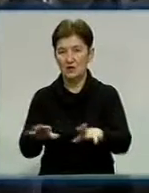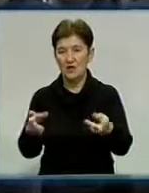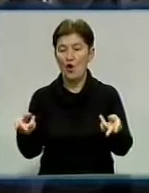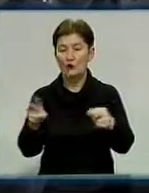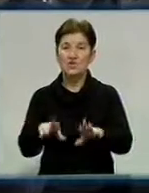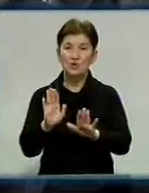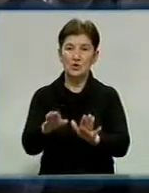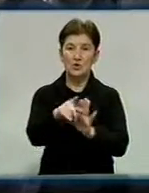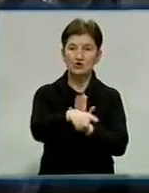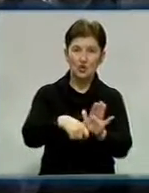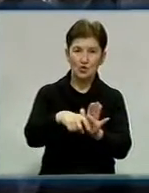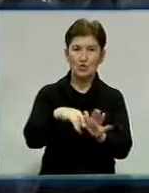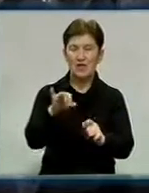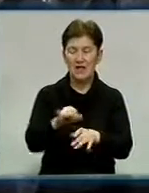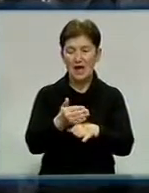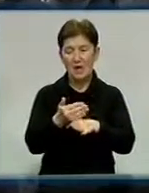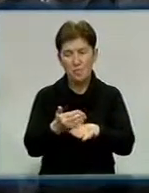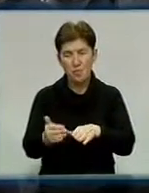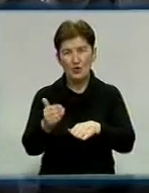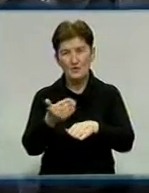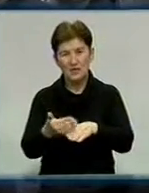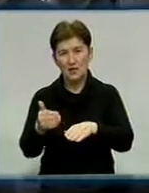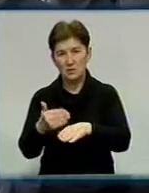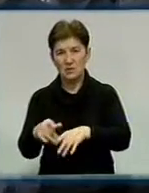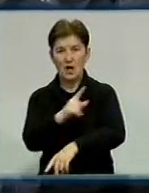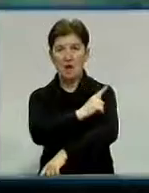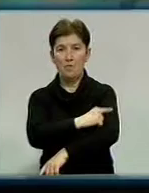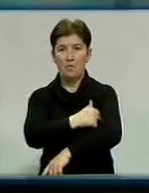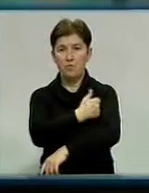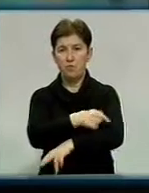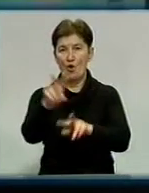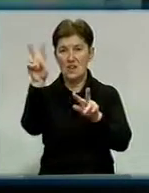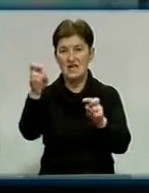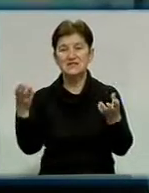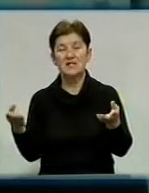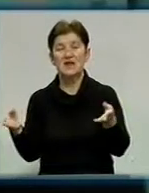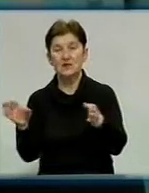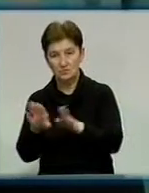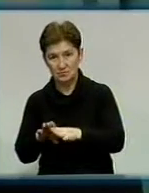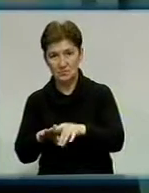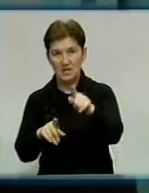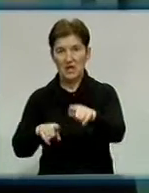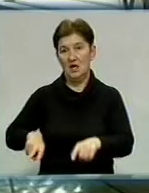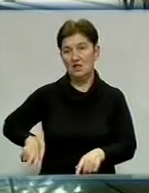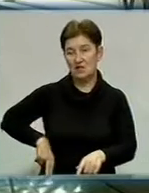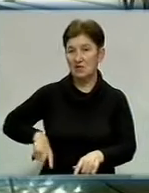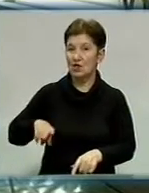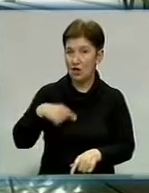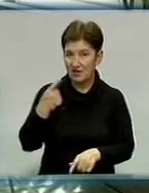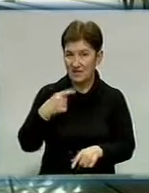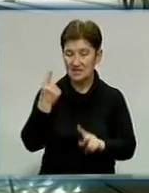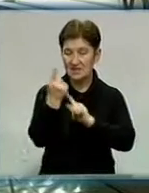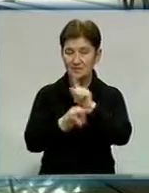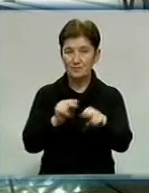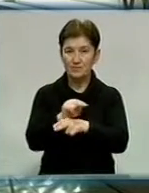шахтарів і потихонечку, потихонечку ця лікарня сама по себе вмереть. Директор Інгульської шахти розповідає, оптимізувати медзаклад чиновники